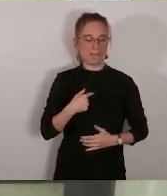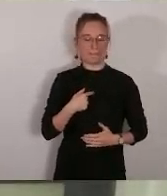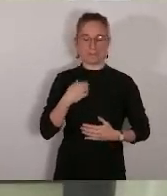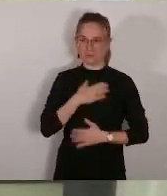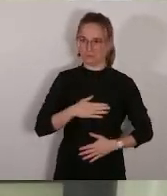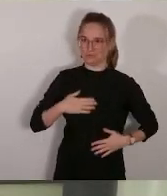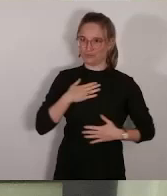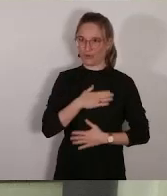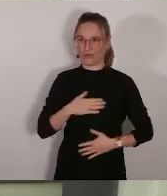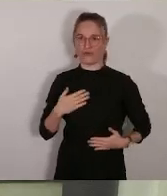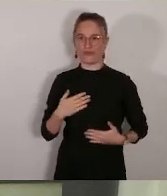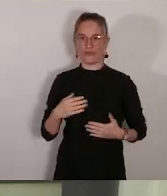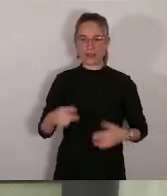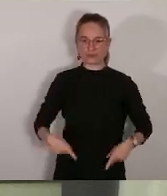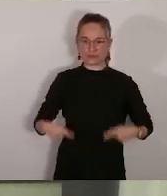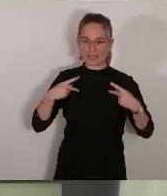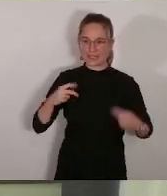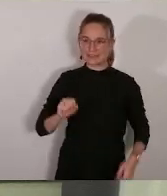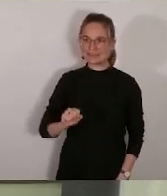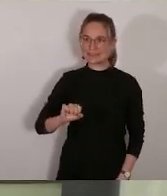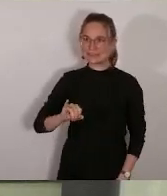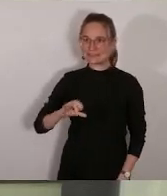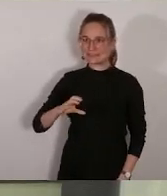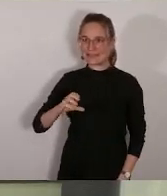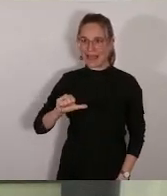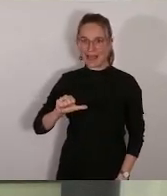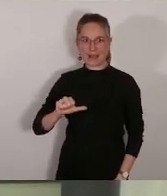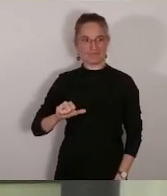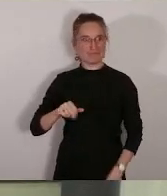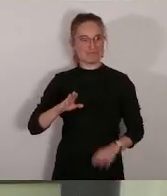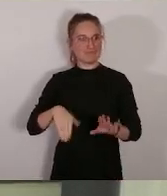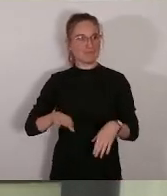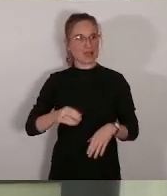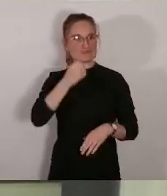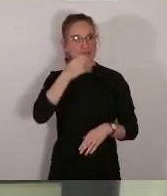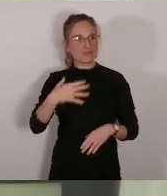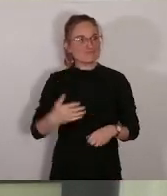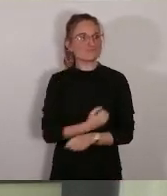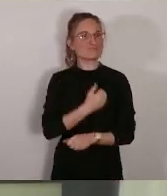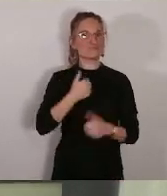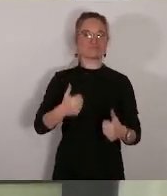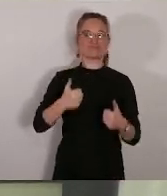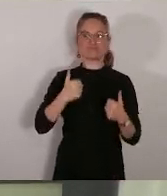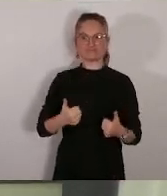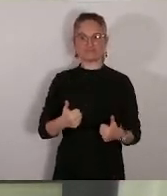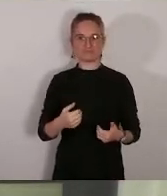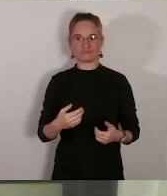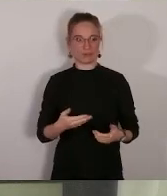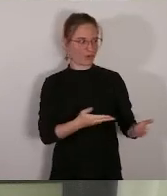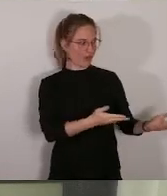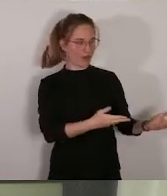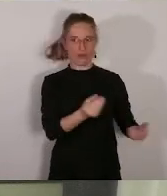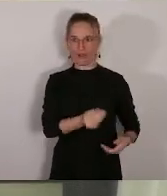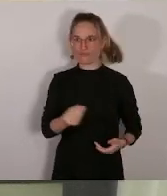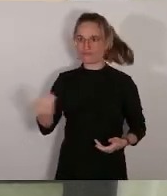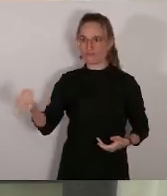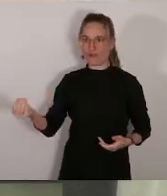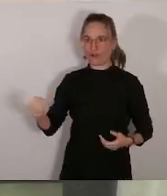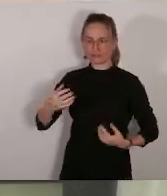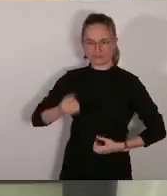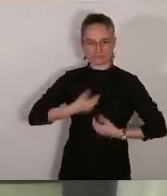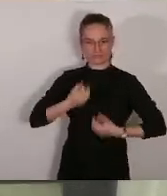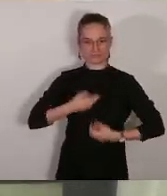puisque on a voté ce voeu, on le voit avec ces jeunes enfants que je félicite pour le travail remarquable qu'ils engagent aujourd'hui, qui nous